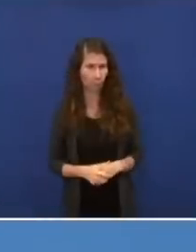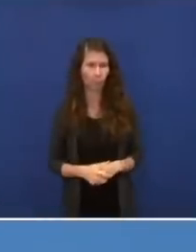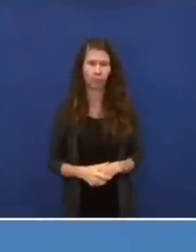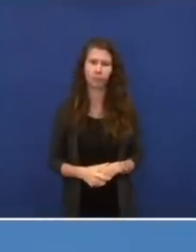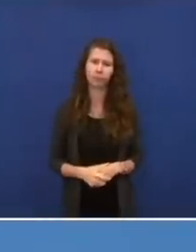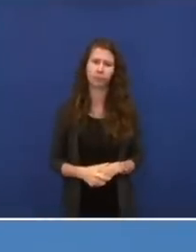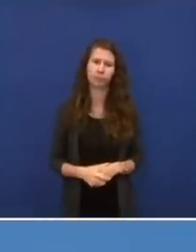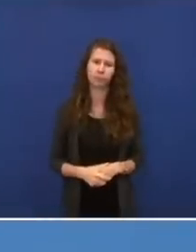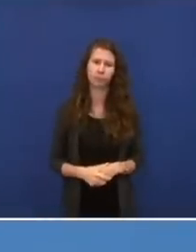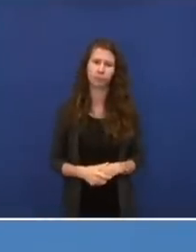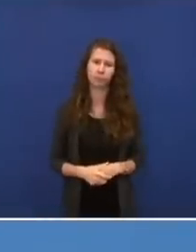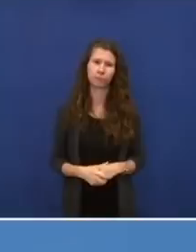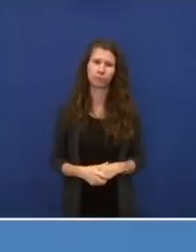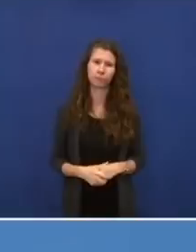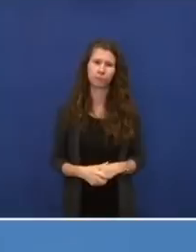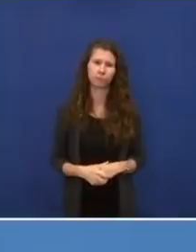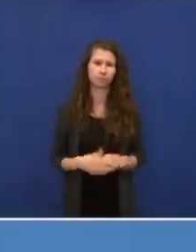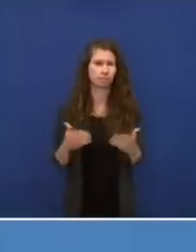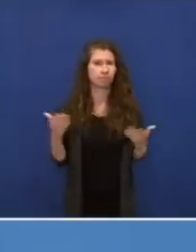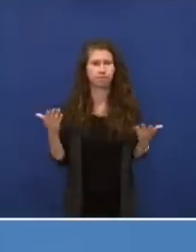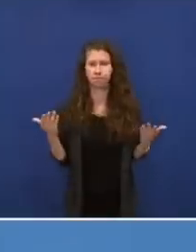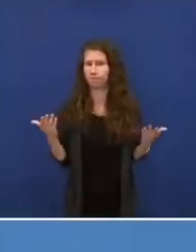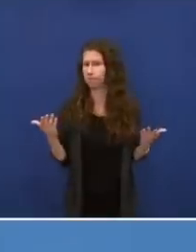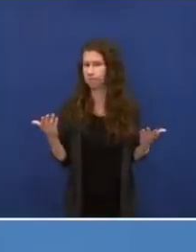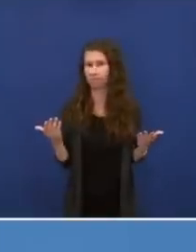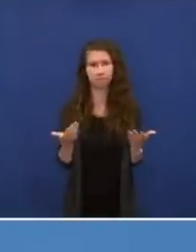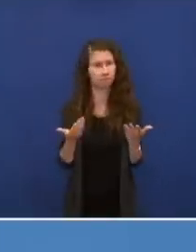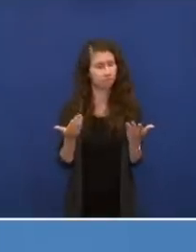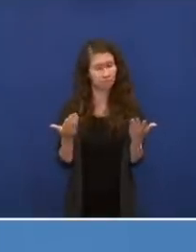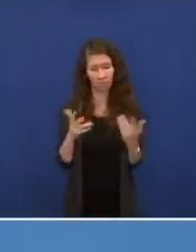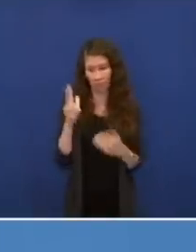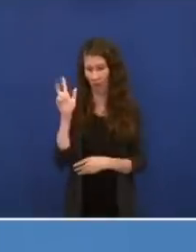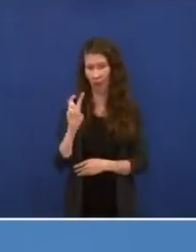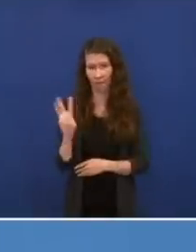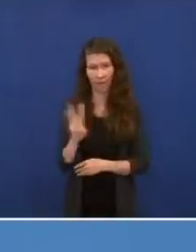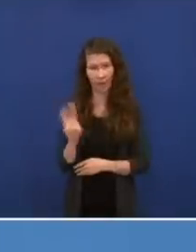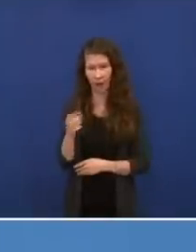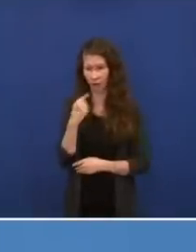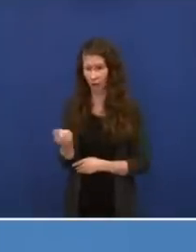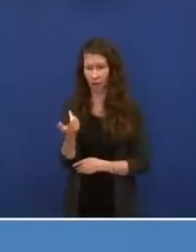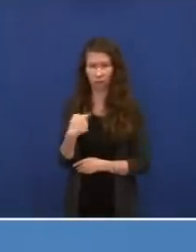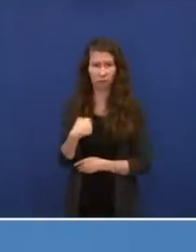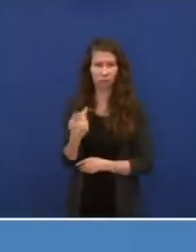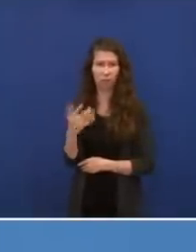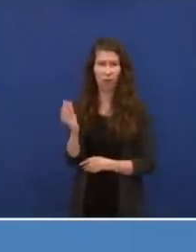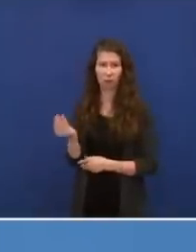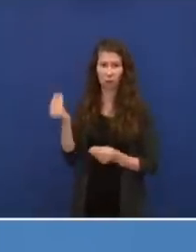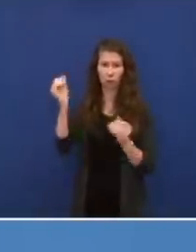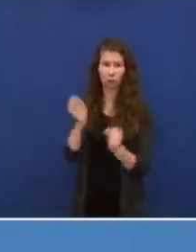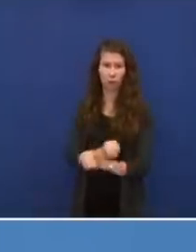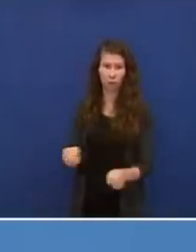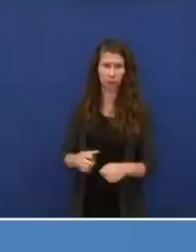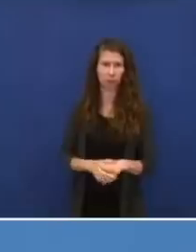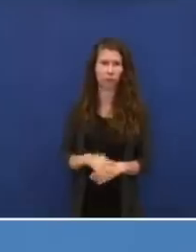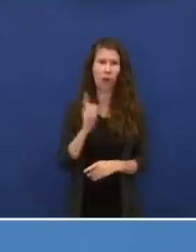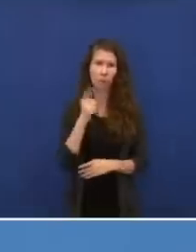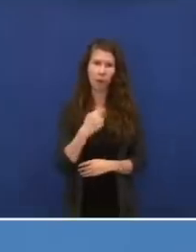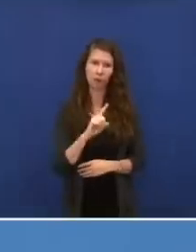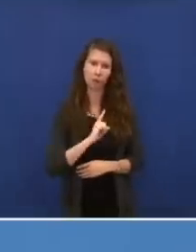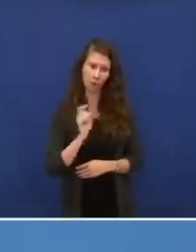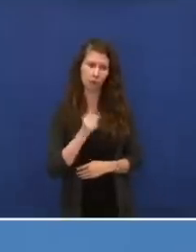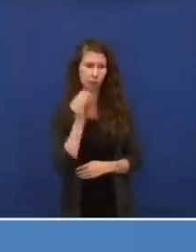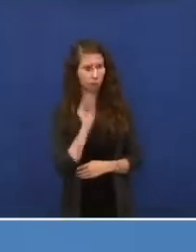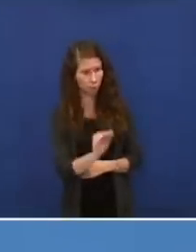Ich kann nicht mehr sagen, was Herr Wieler gesagt hat, aber ich kann Ihnen sagen, dass